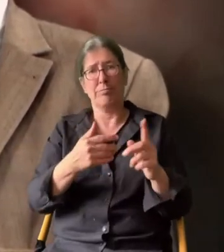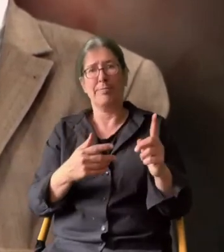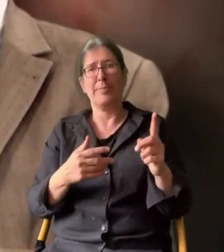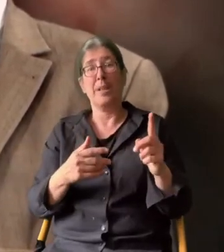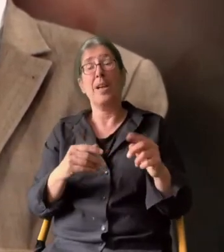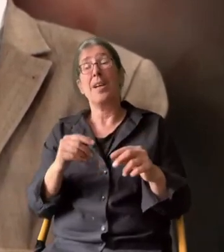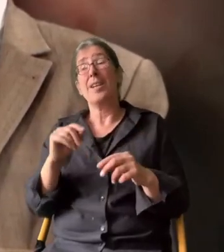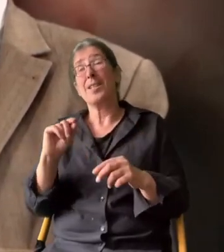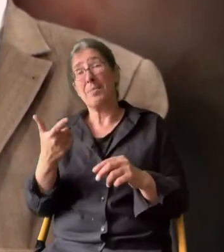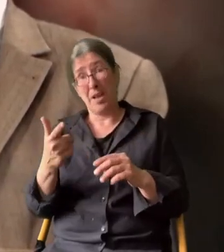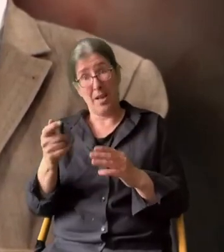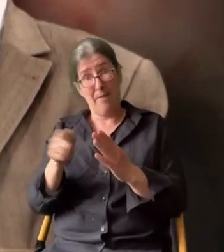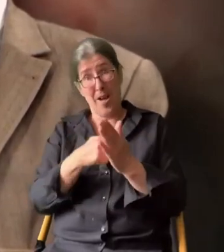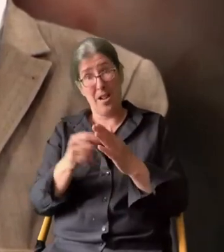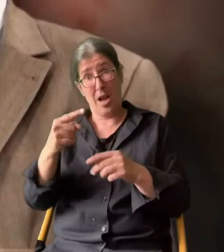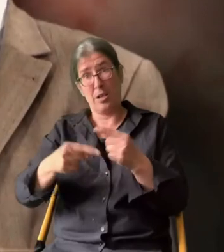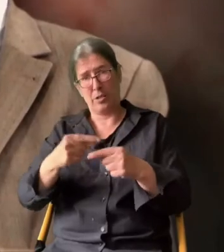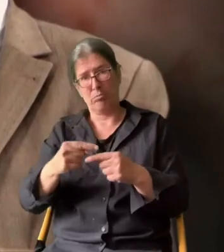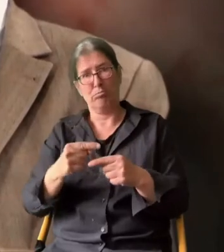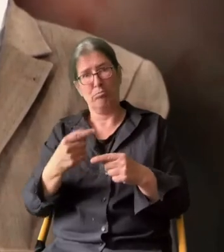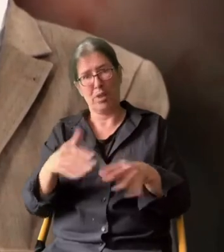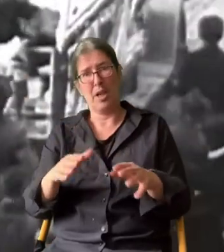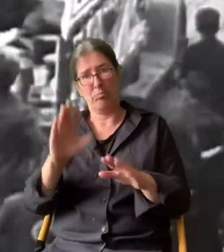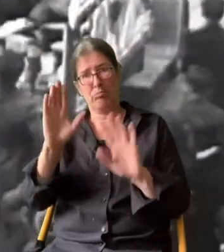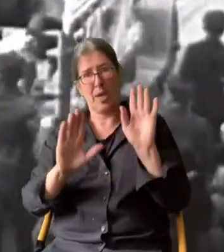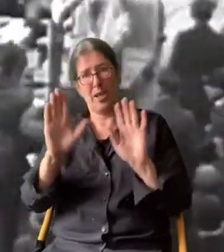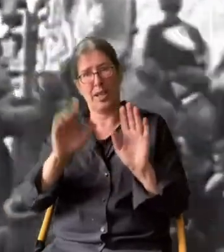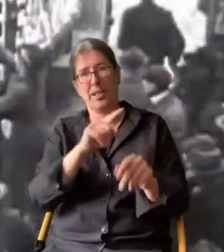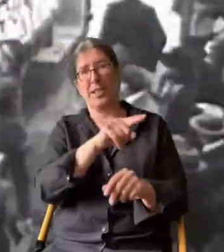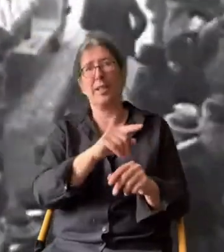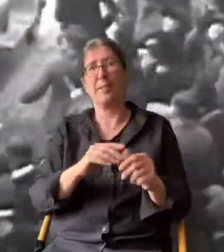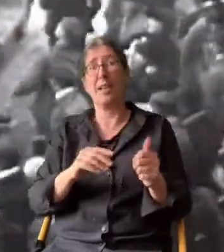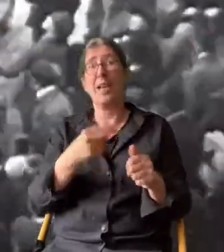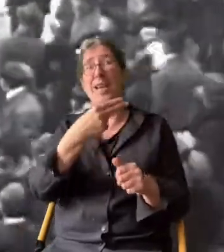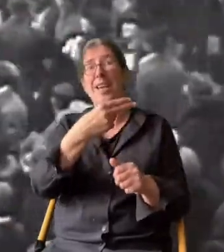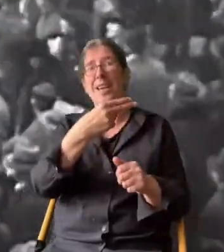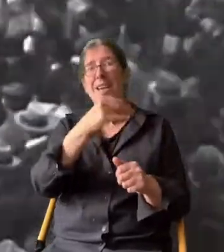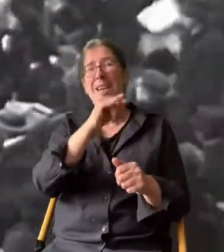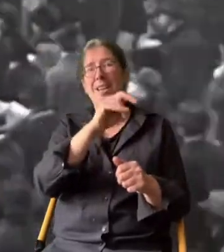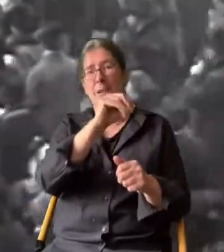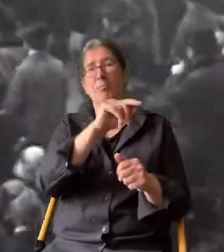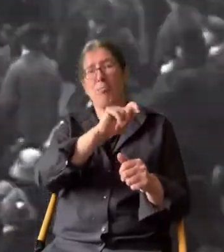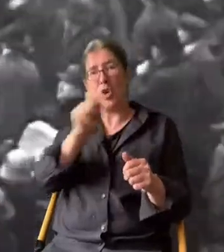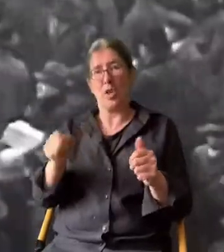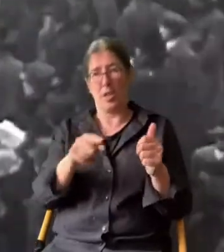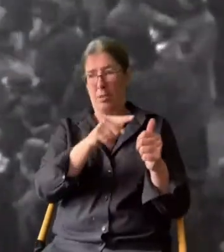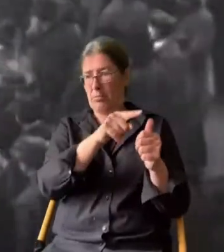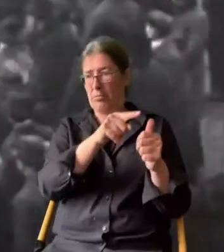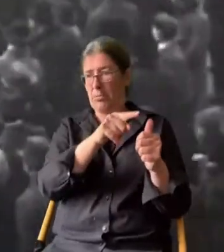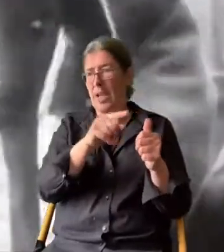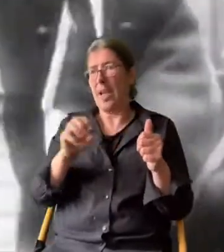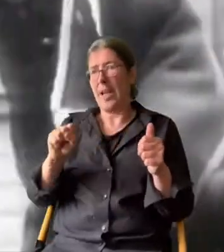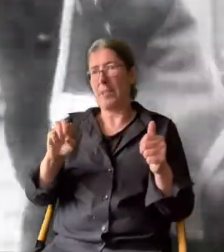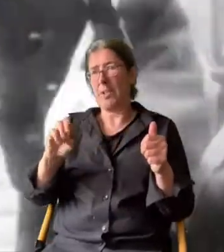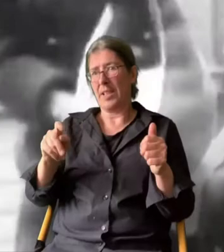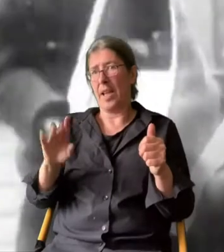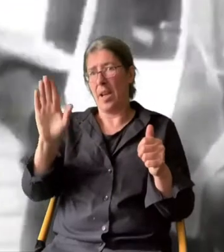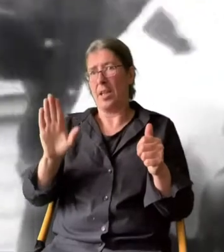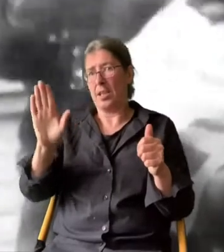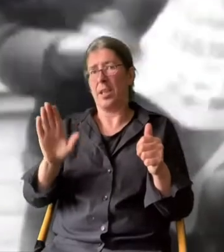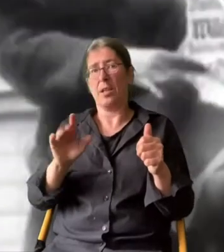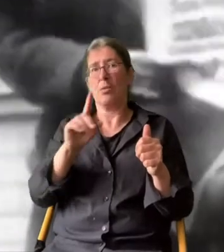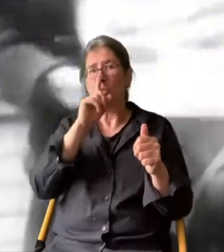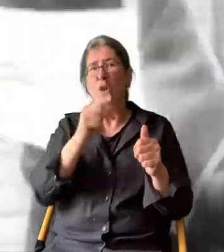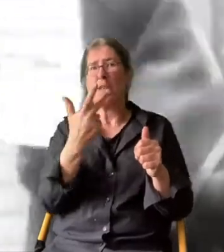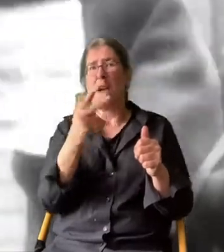und beim zweiten Wahlgang zu kandidieren. Hindenburg schlägt den SPD-Kandidaten Wilhelm Marx